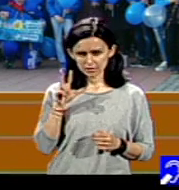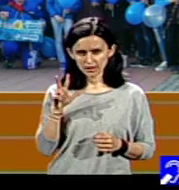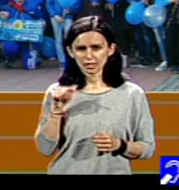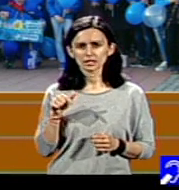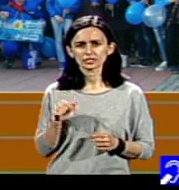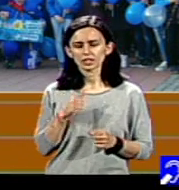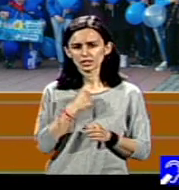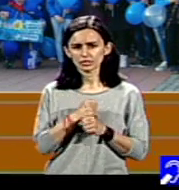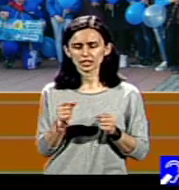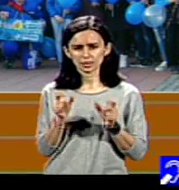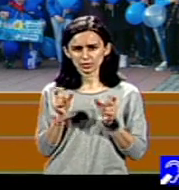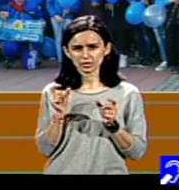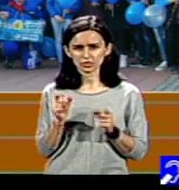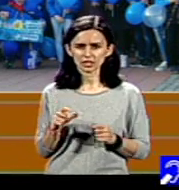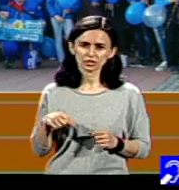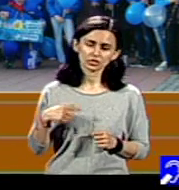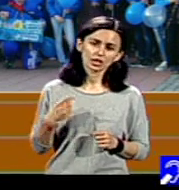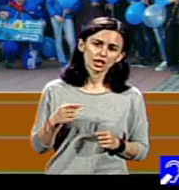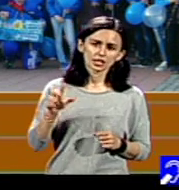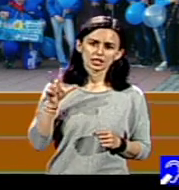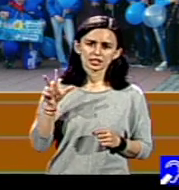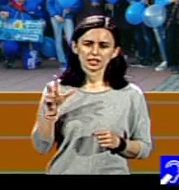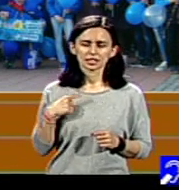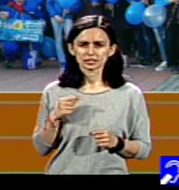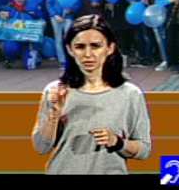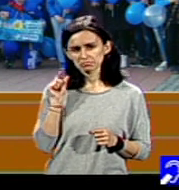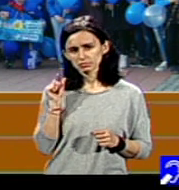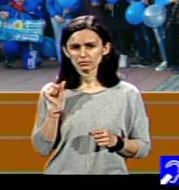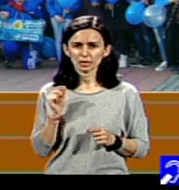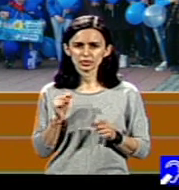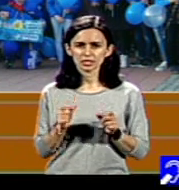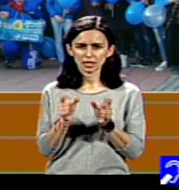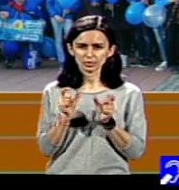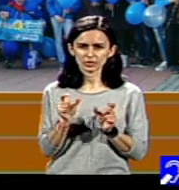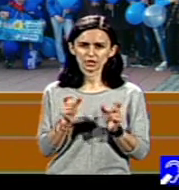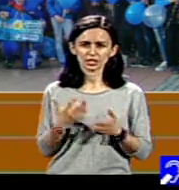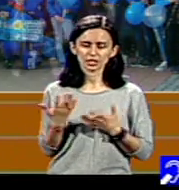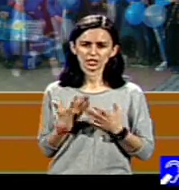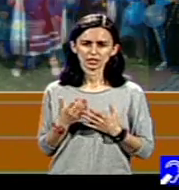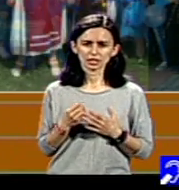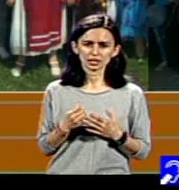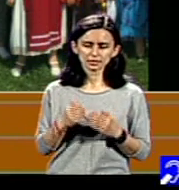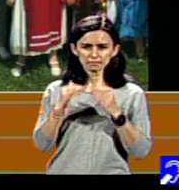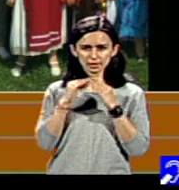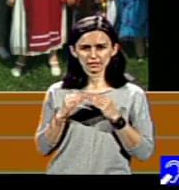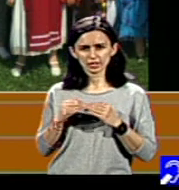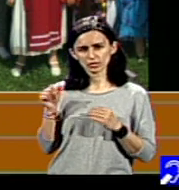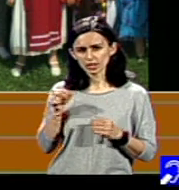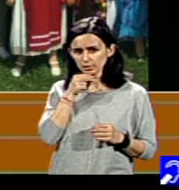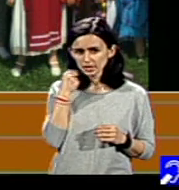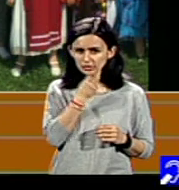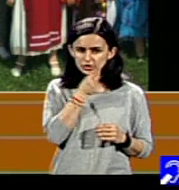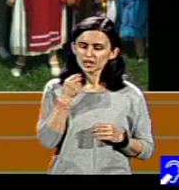alte trei sunt locuințe minim protejate, adică locuințe în care nivelul beneficiarilor este mai